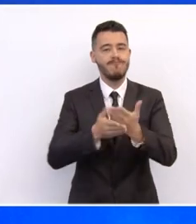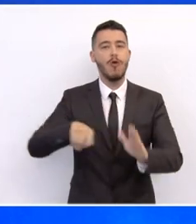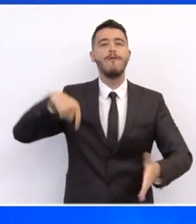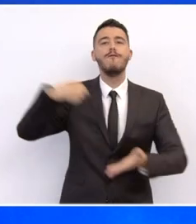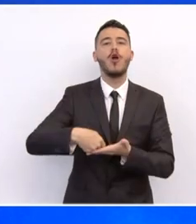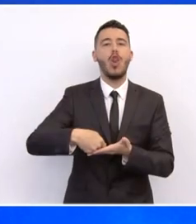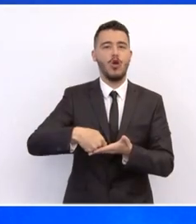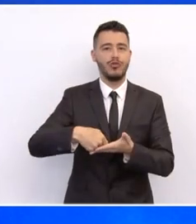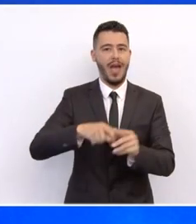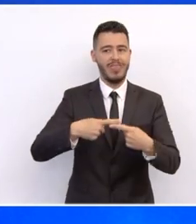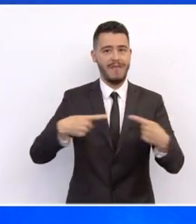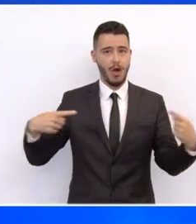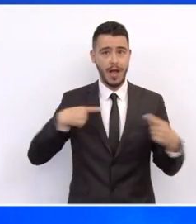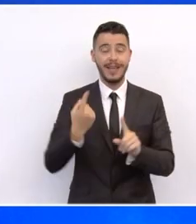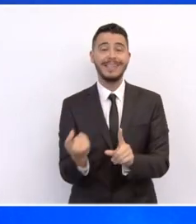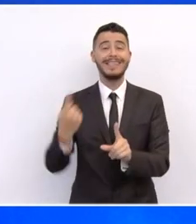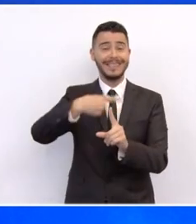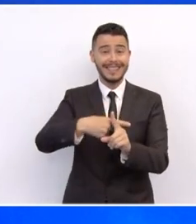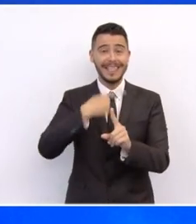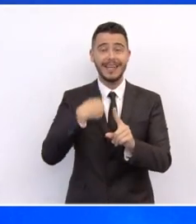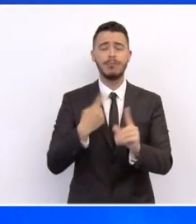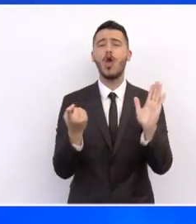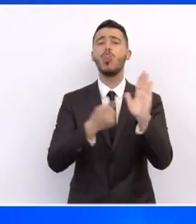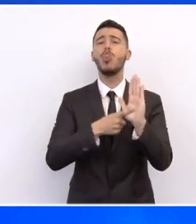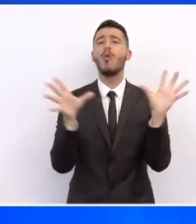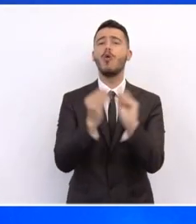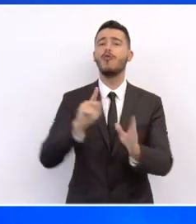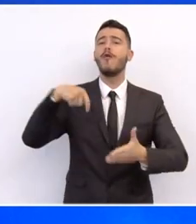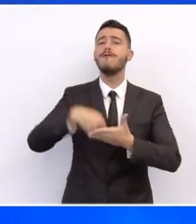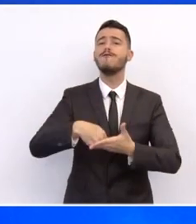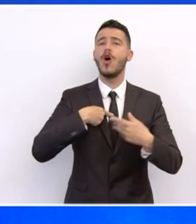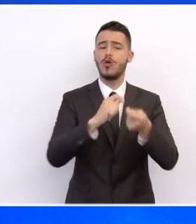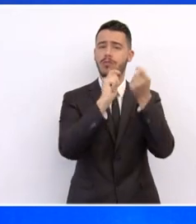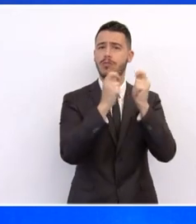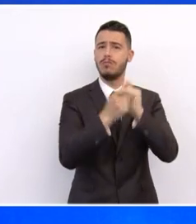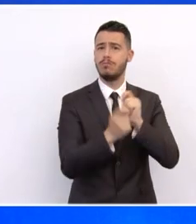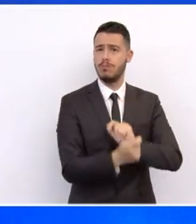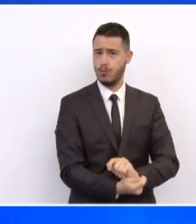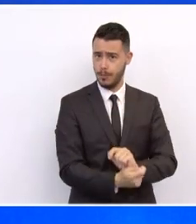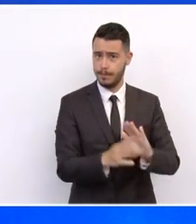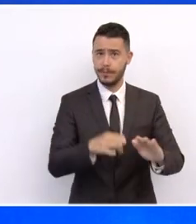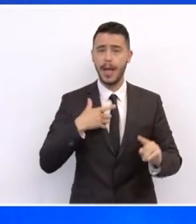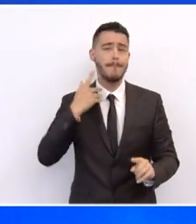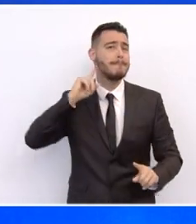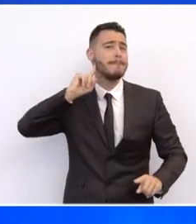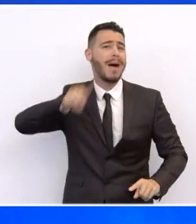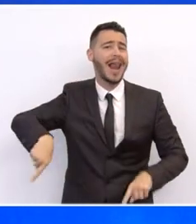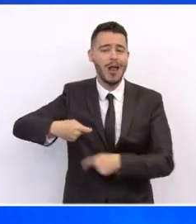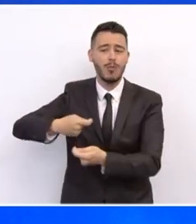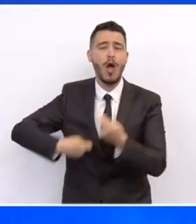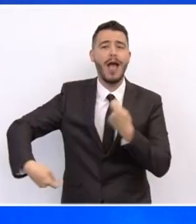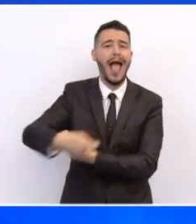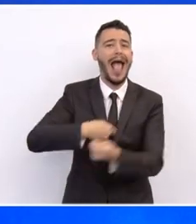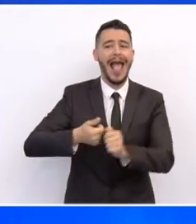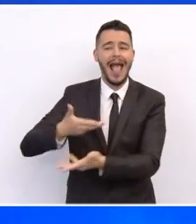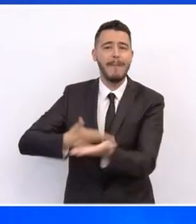κωδικοποιήσουμε και να εξυγχρονίσουμε τη φορολογική νομοθεσία. Δράσεις κατουλαθρομπορίου και χρήση καινούριων εργαλείων